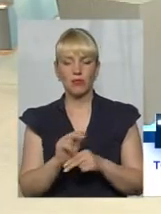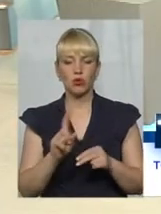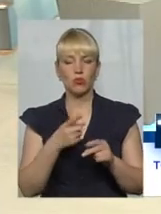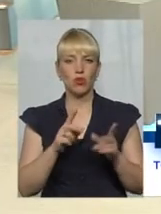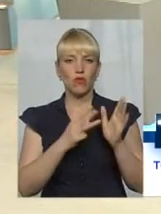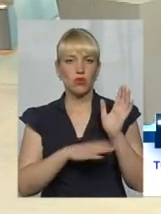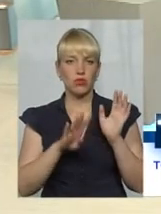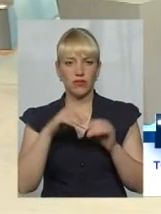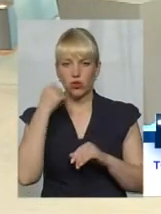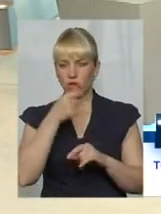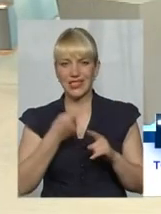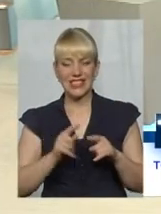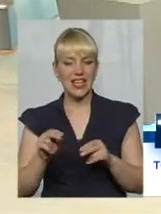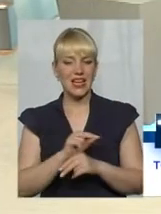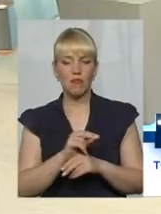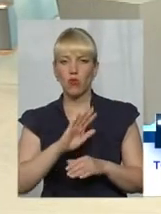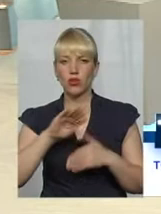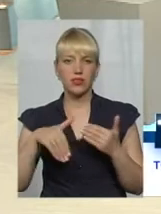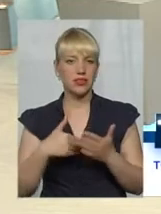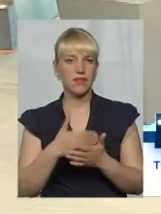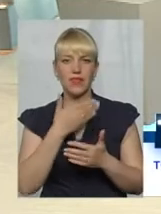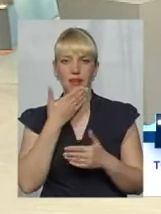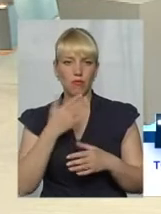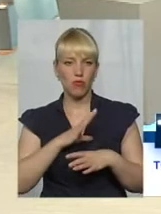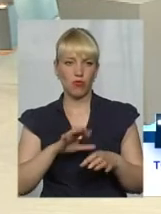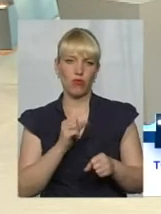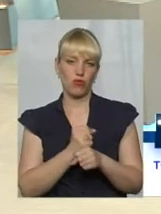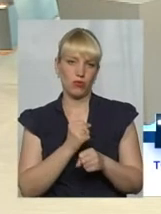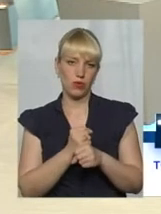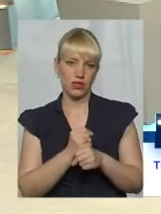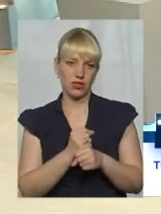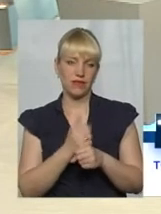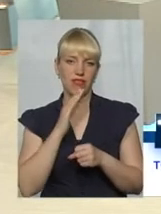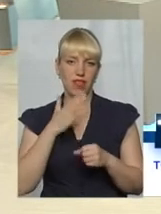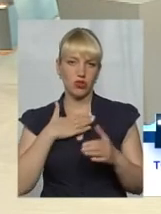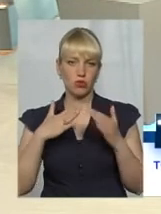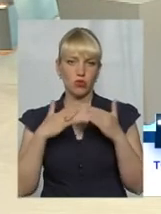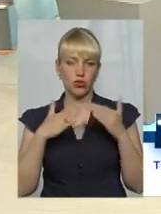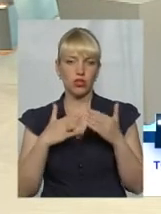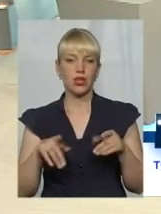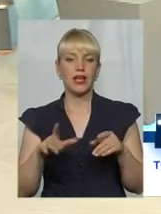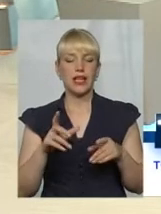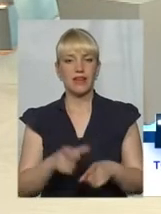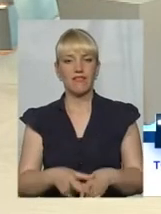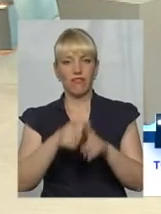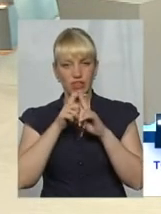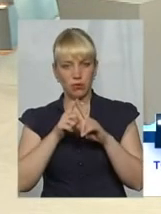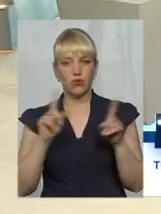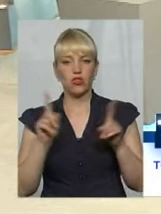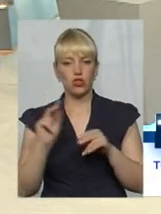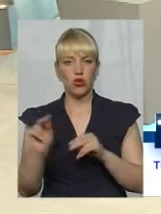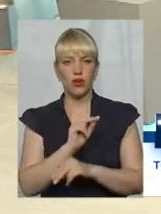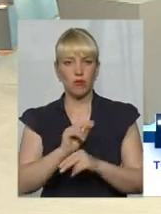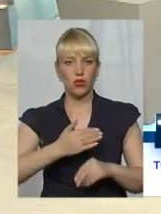той ремонт до толку не робився в нашому будинку. І прийшло така відповідь, що ремонт під